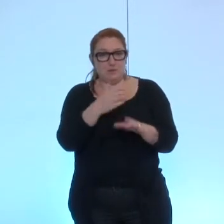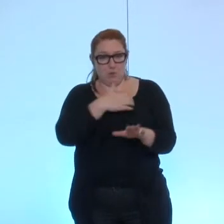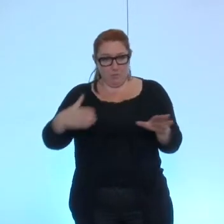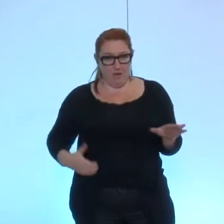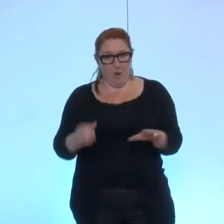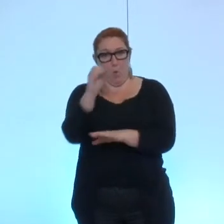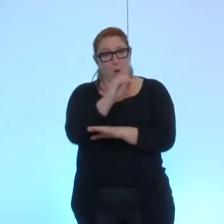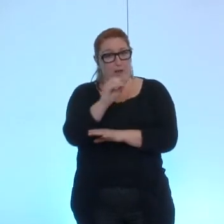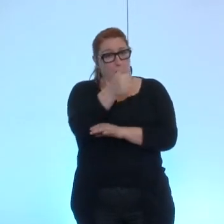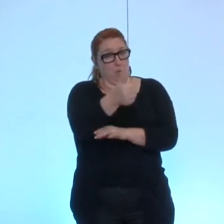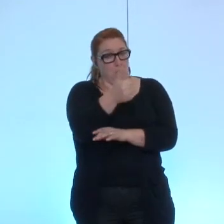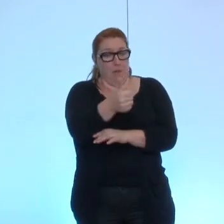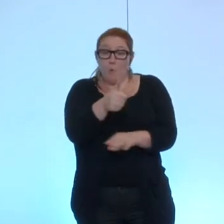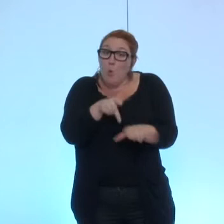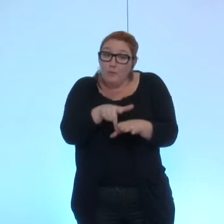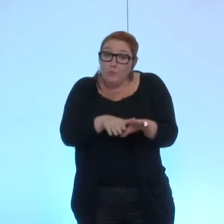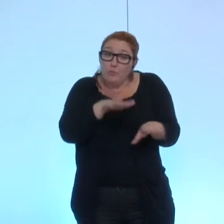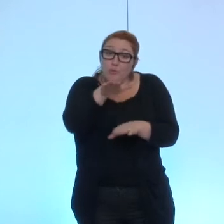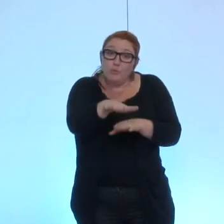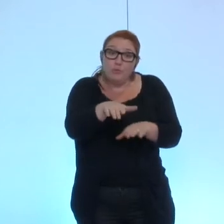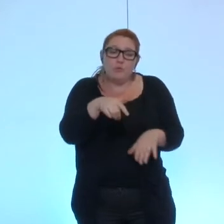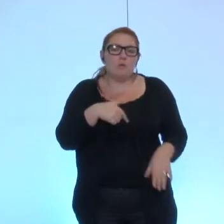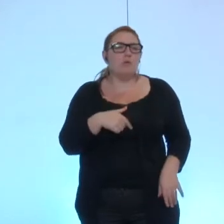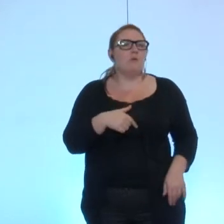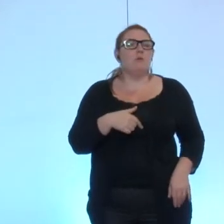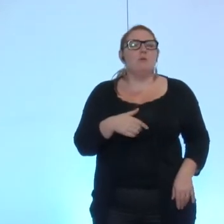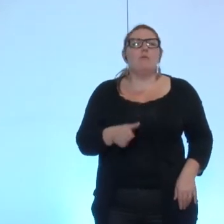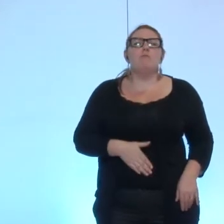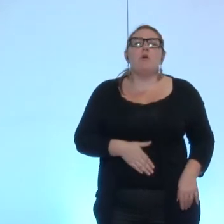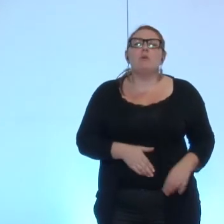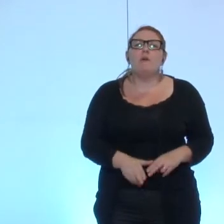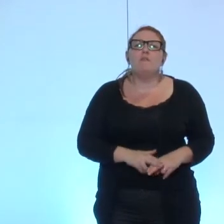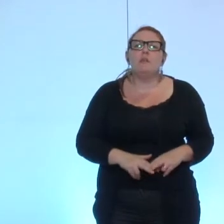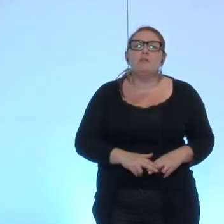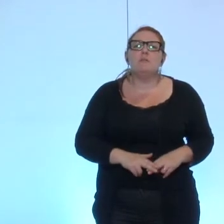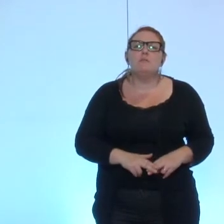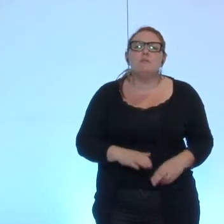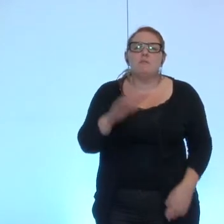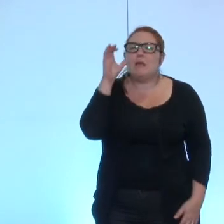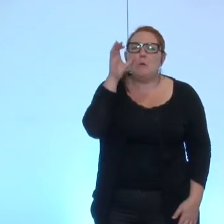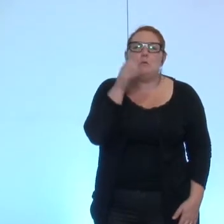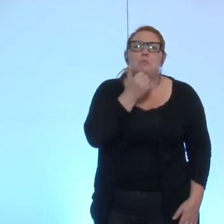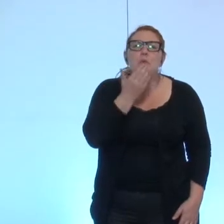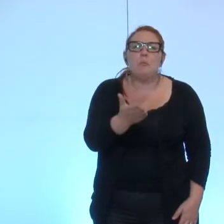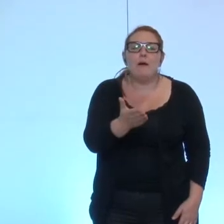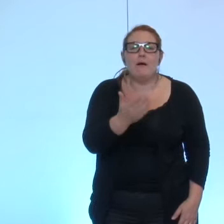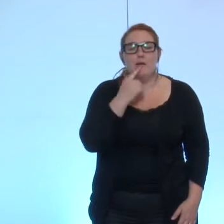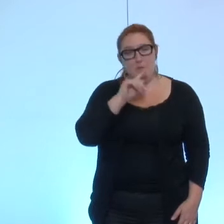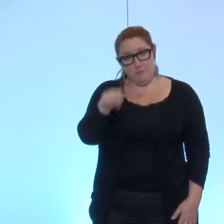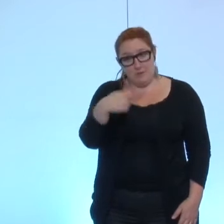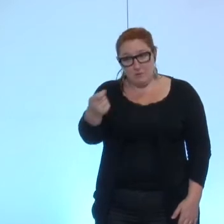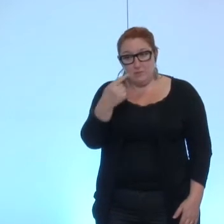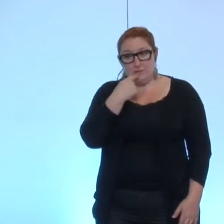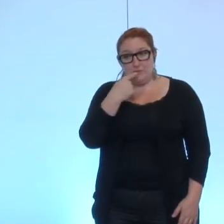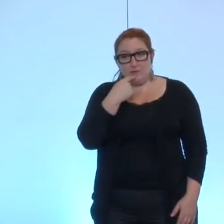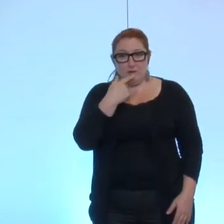qui nous a dit mais ventre creux n'a pas d'oreille et en fait ça voulait dire bon bien sûr vous allez faire tout